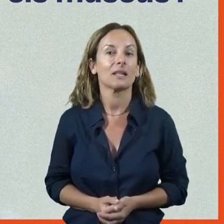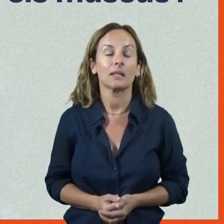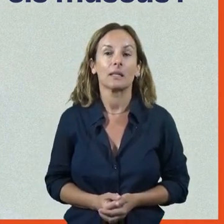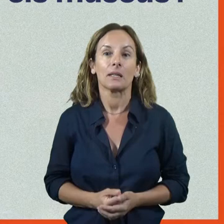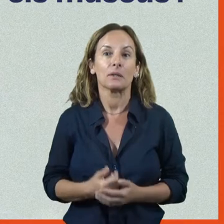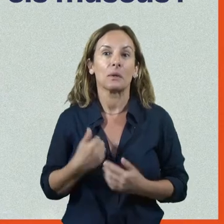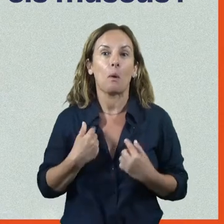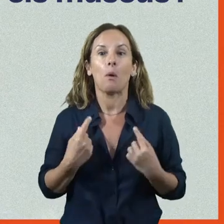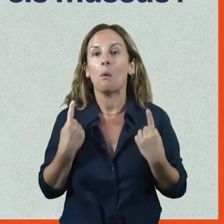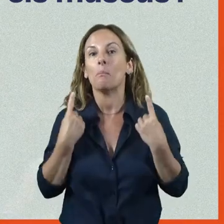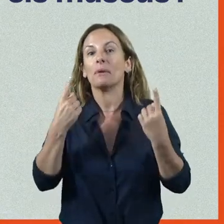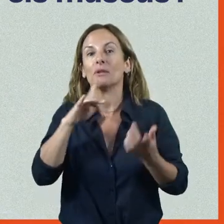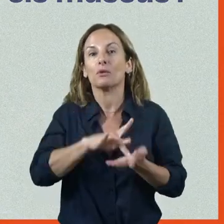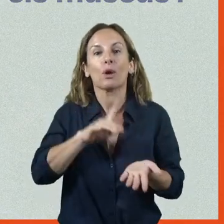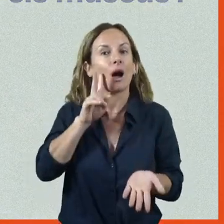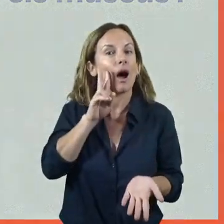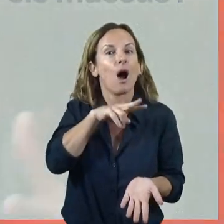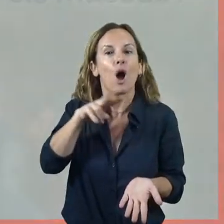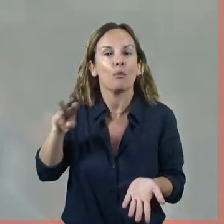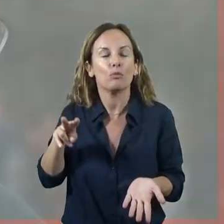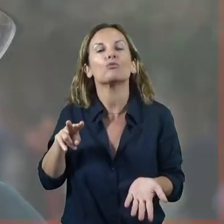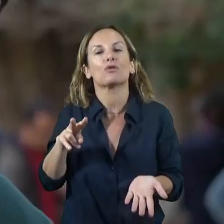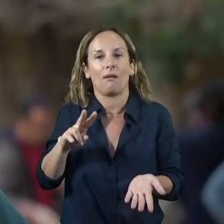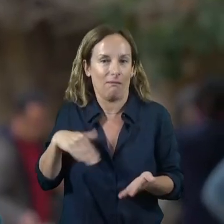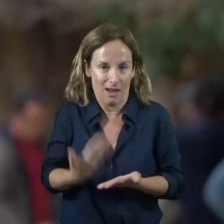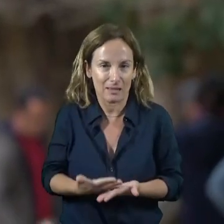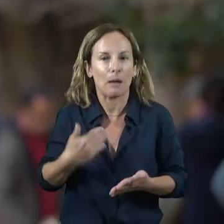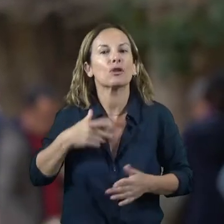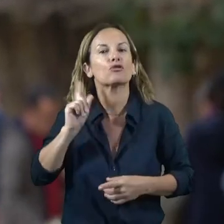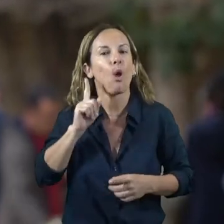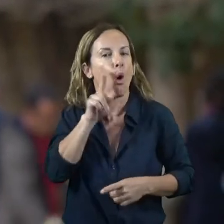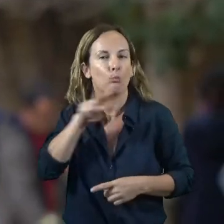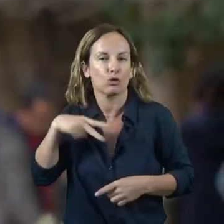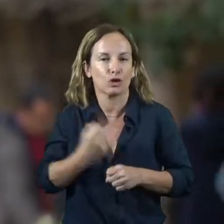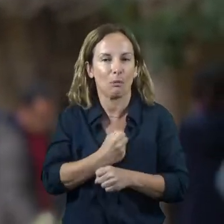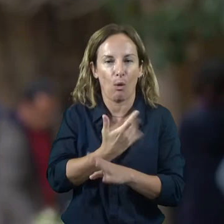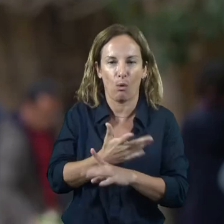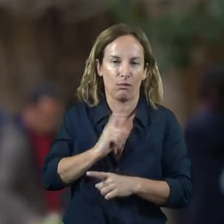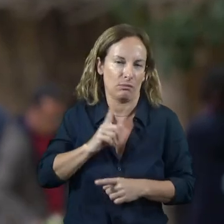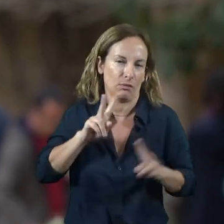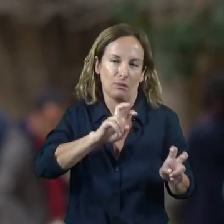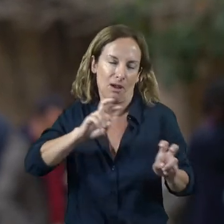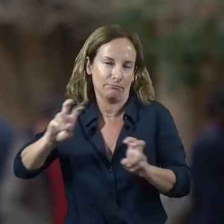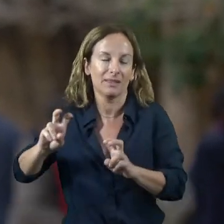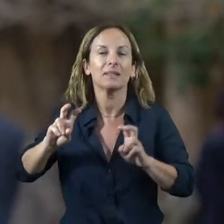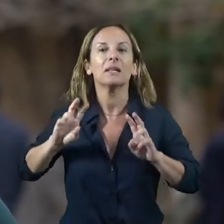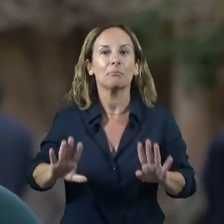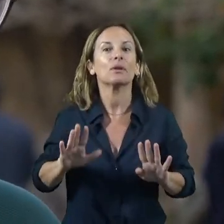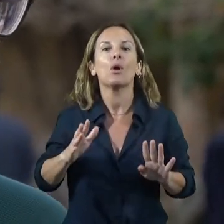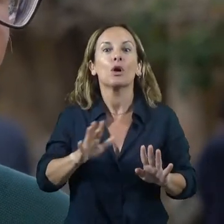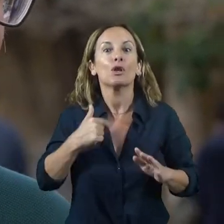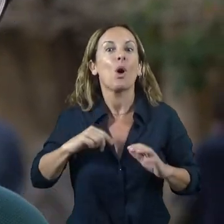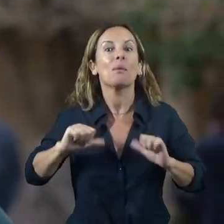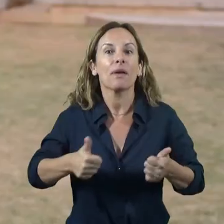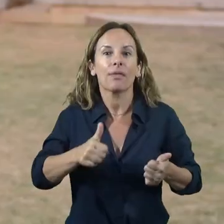Vaig arribant i vaig marxant, perquè no només em dedico a fer coses per museus, però arribo als museus per una cosa que per mi és clau, i és que soc una persona molt